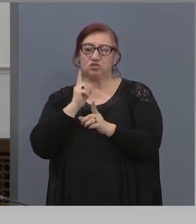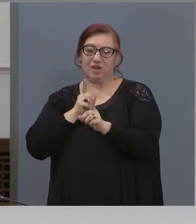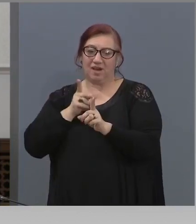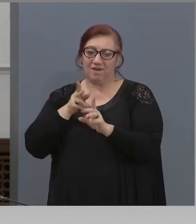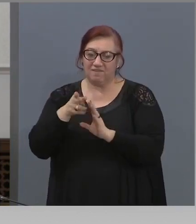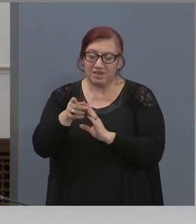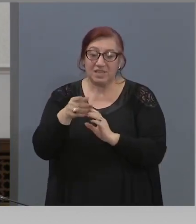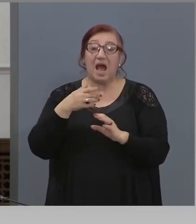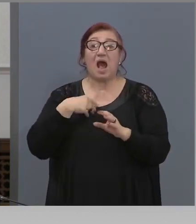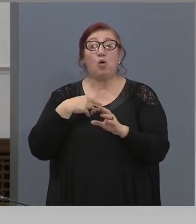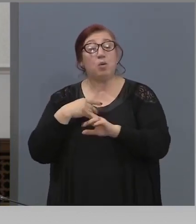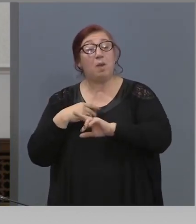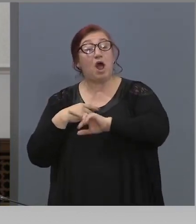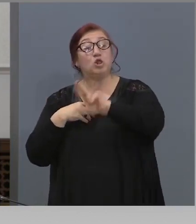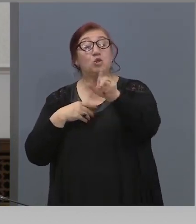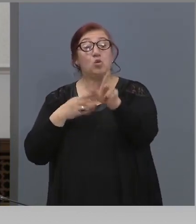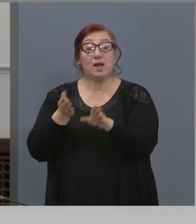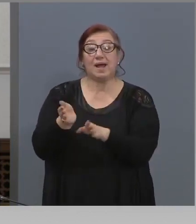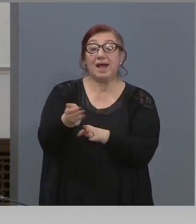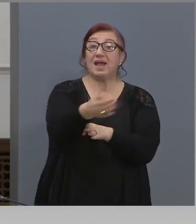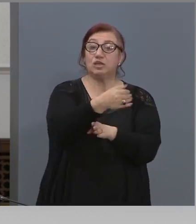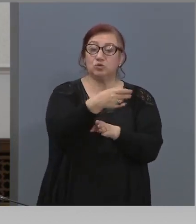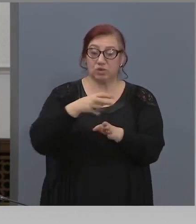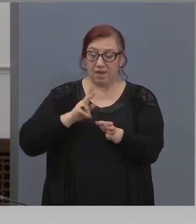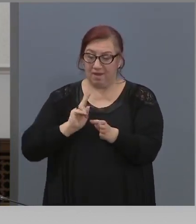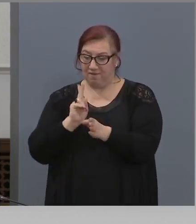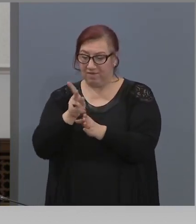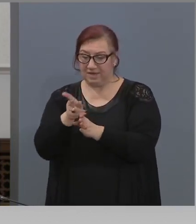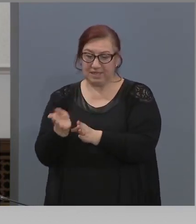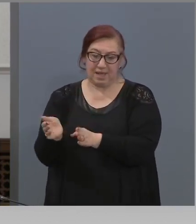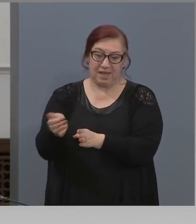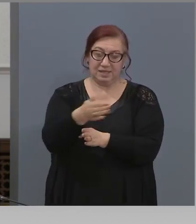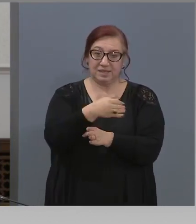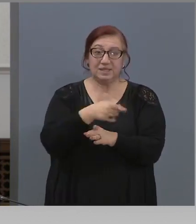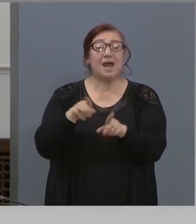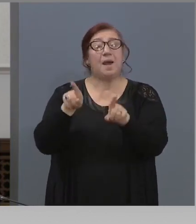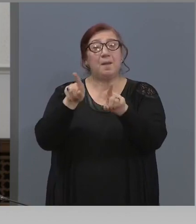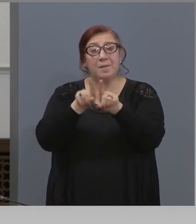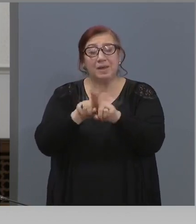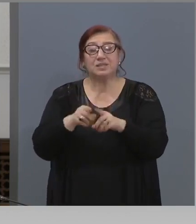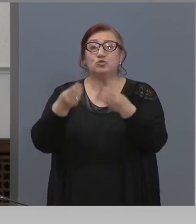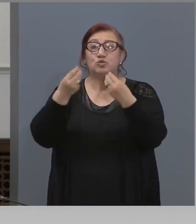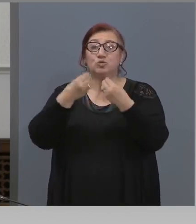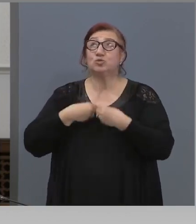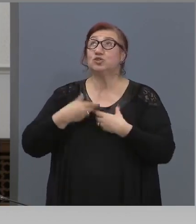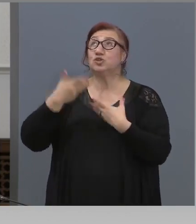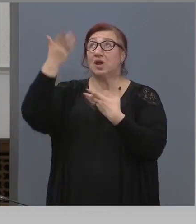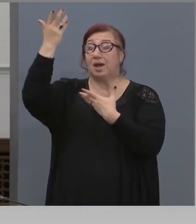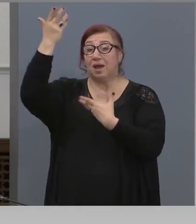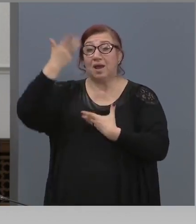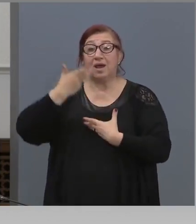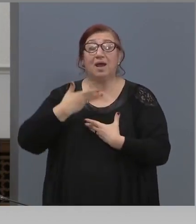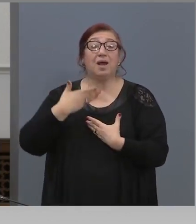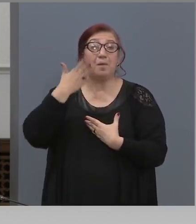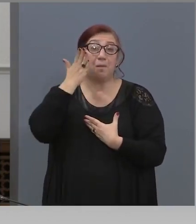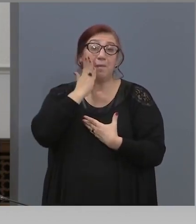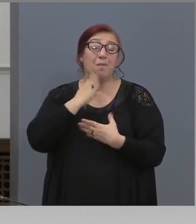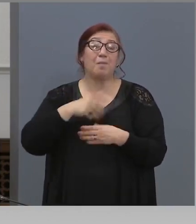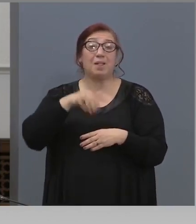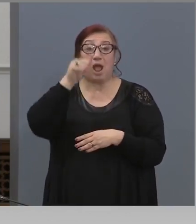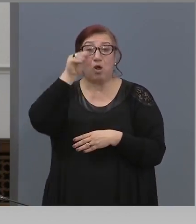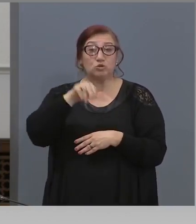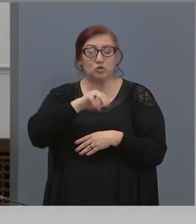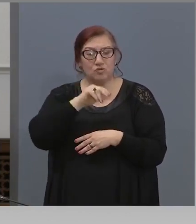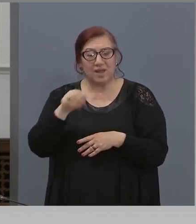получат... друг изход, ще излизат на Да, и ще получат същото благословение, което не се налага и не бива тая година да минават под масата. Ние